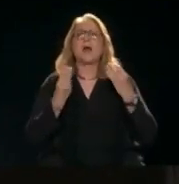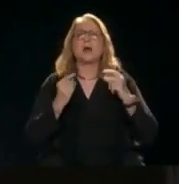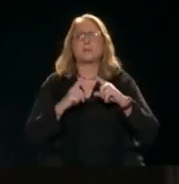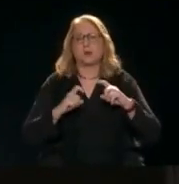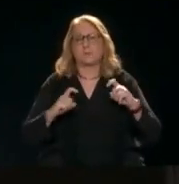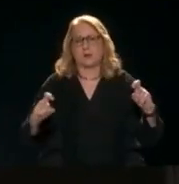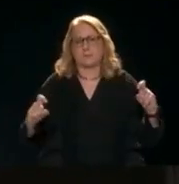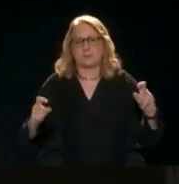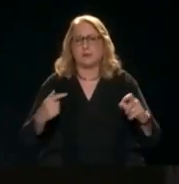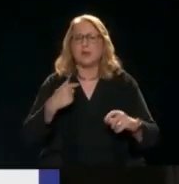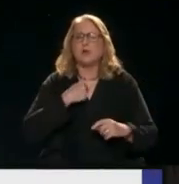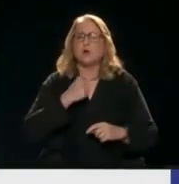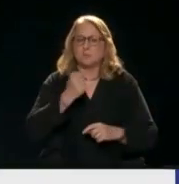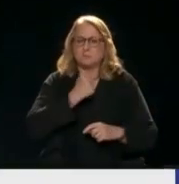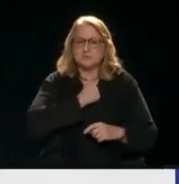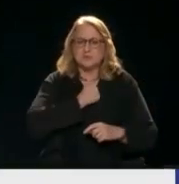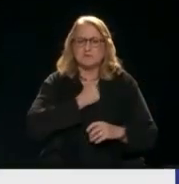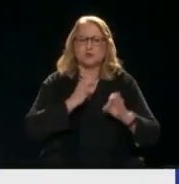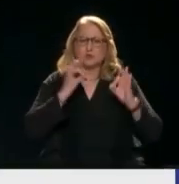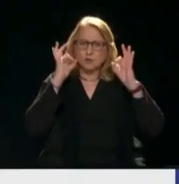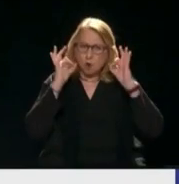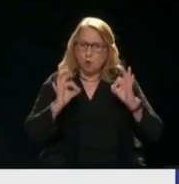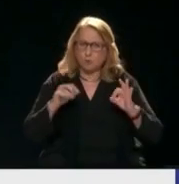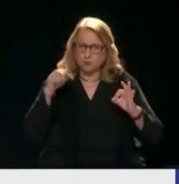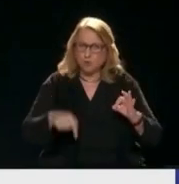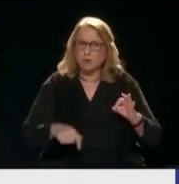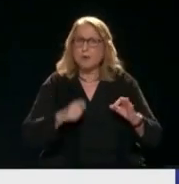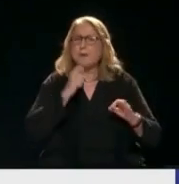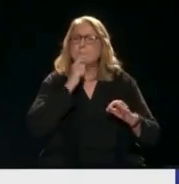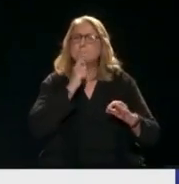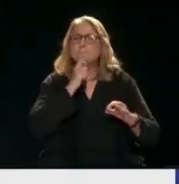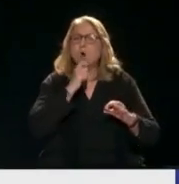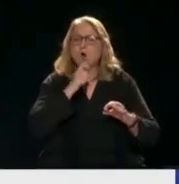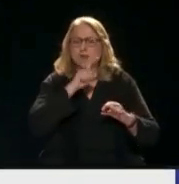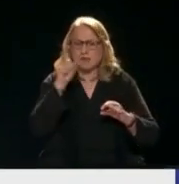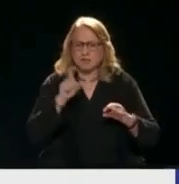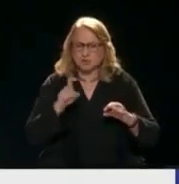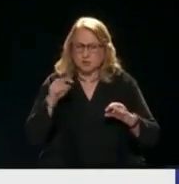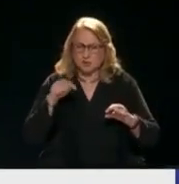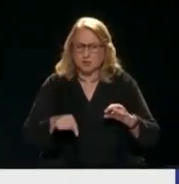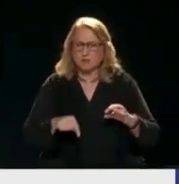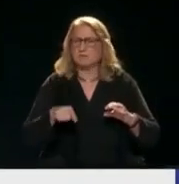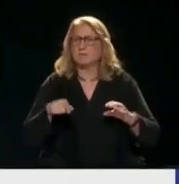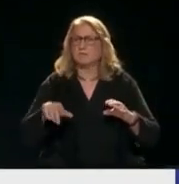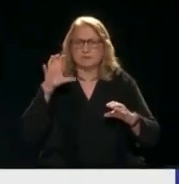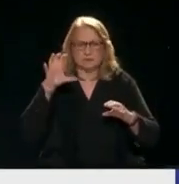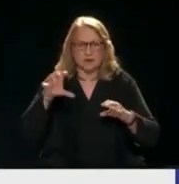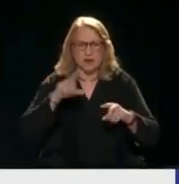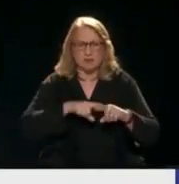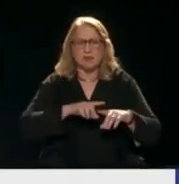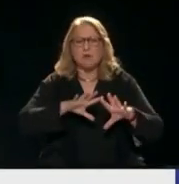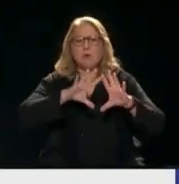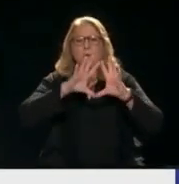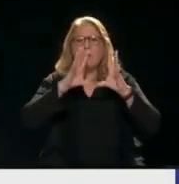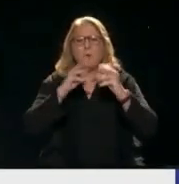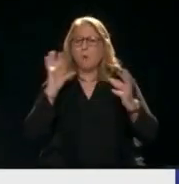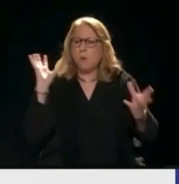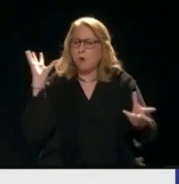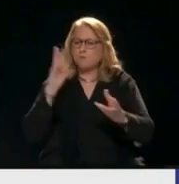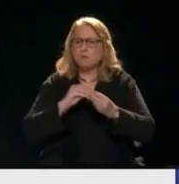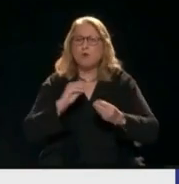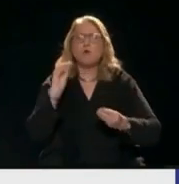όπως έχουν έρθει η πολιτική ζωή στη χώρα Είναι για μια μεγάλη ανατροπή Το ότι έχει συμβεί μέσα στην ελληνική βουλή όλα αυτά τα χρόνια